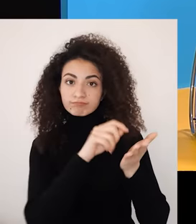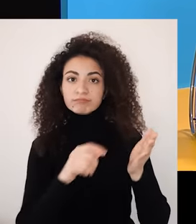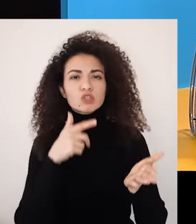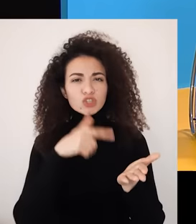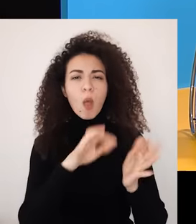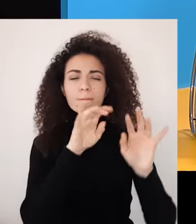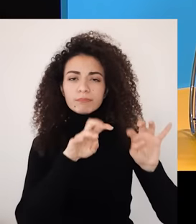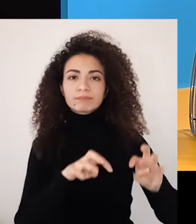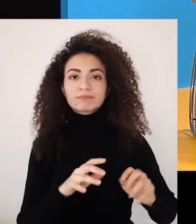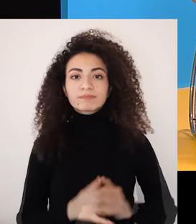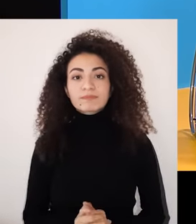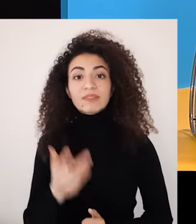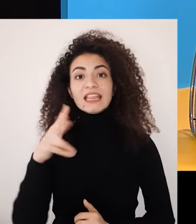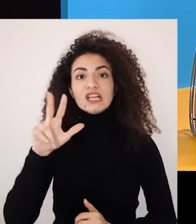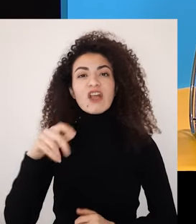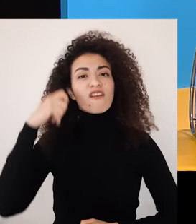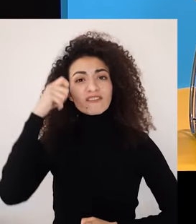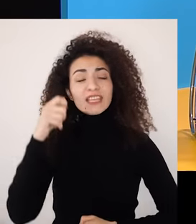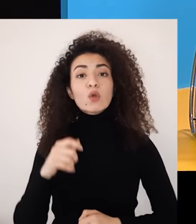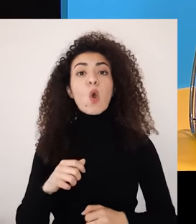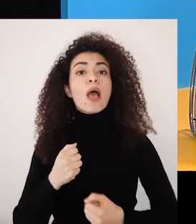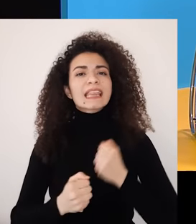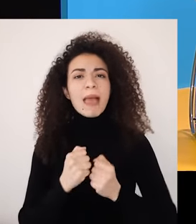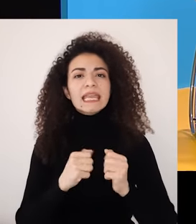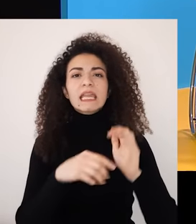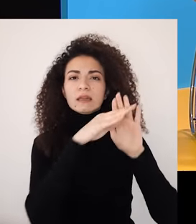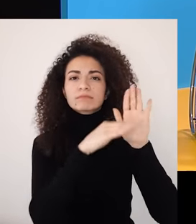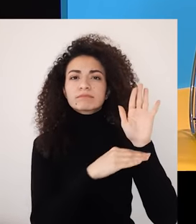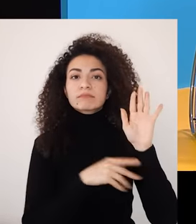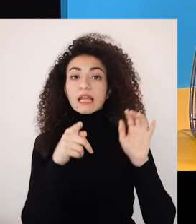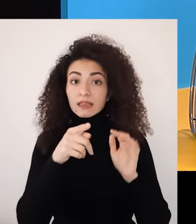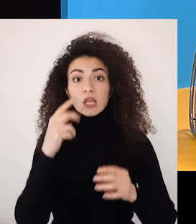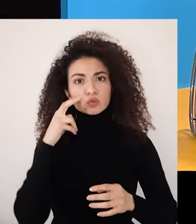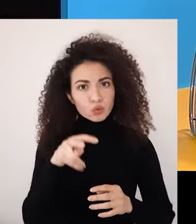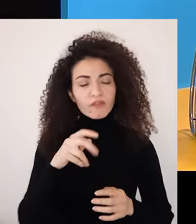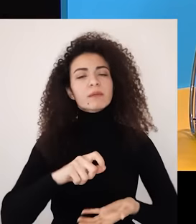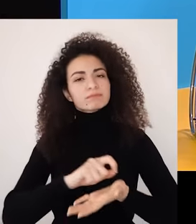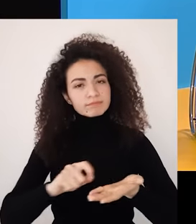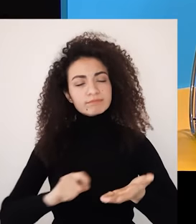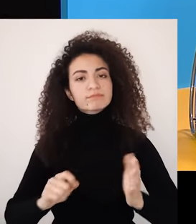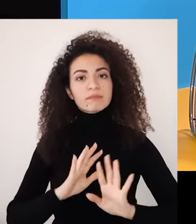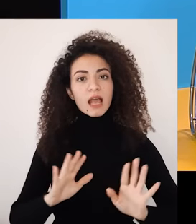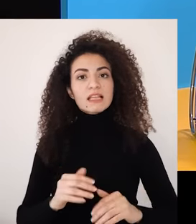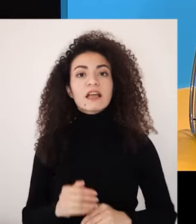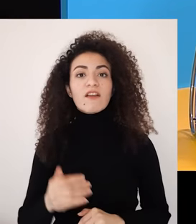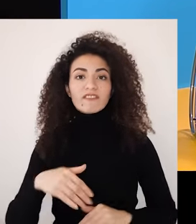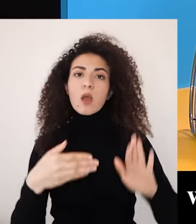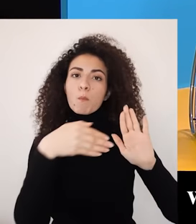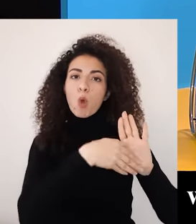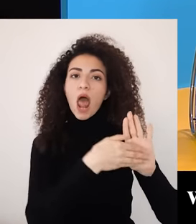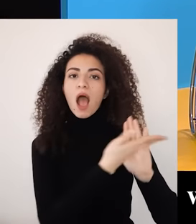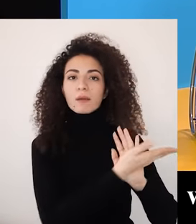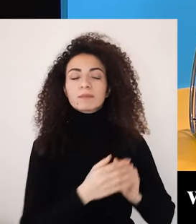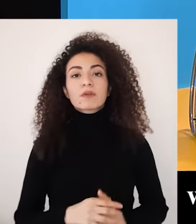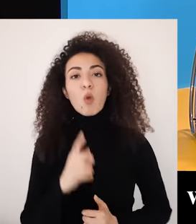الاختبار السريع الإطلاع على القراءات والفيديوهات وتطبيق التمارين يلي بتكمل المعلومات والأدوات اللي تبحثنا فيها